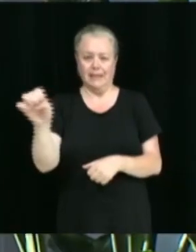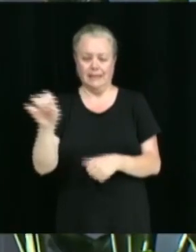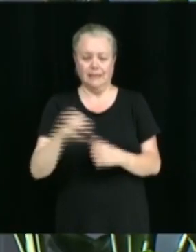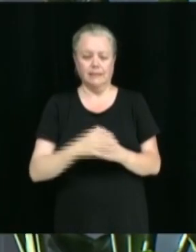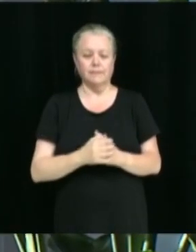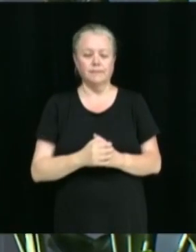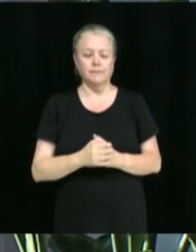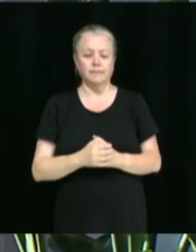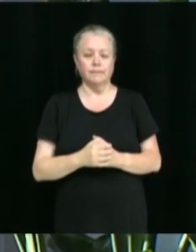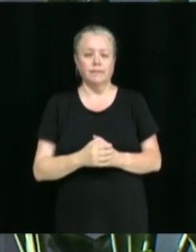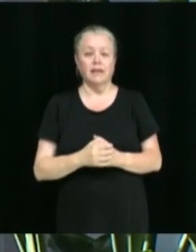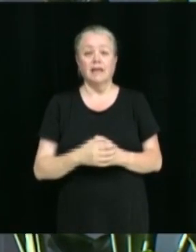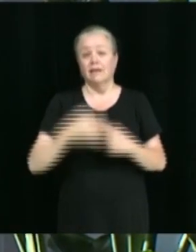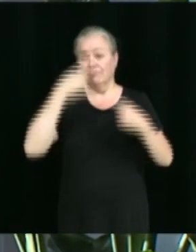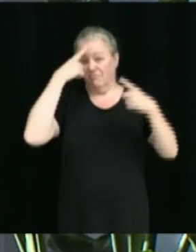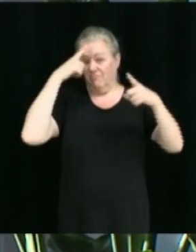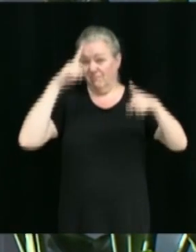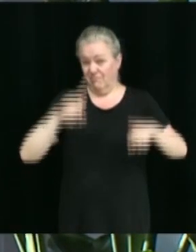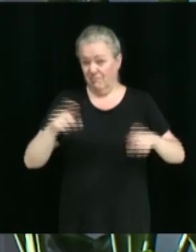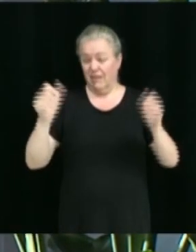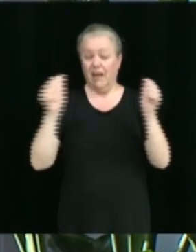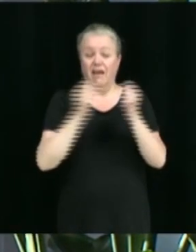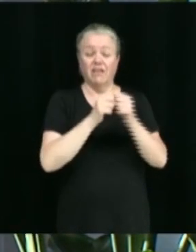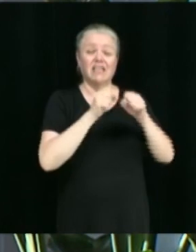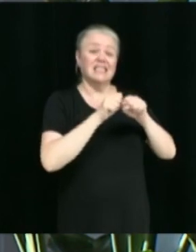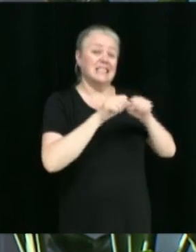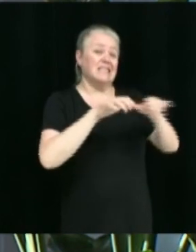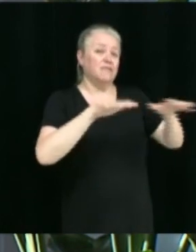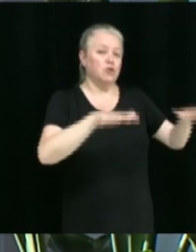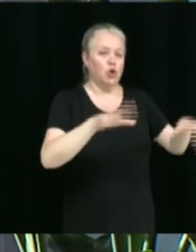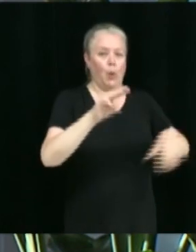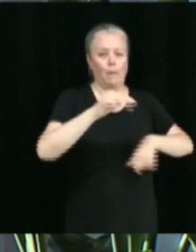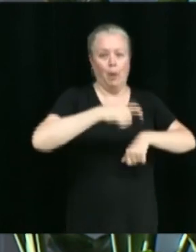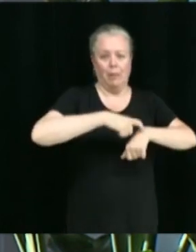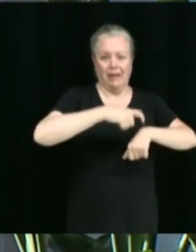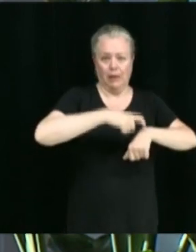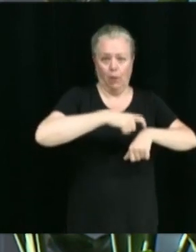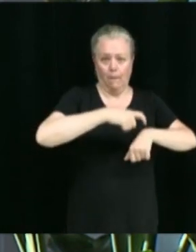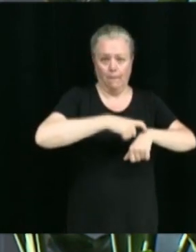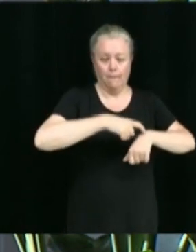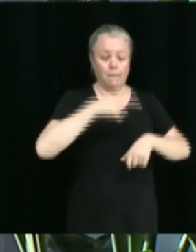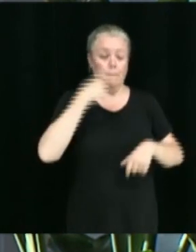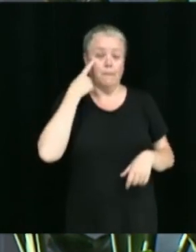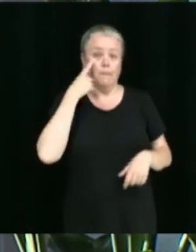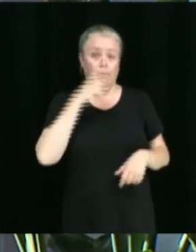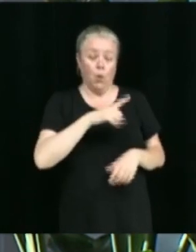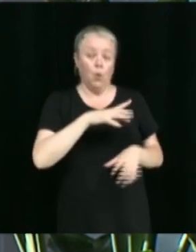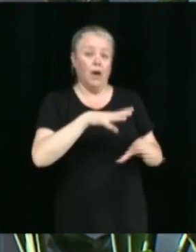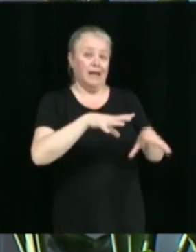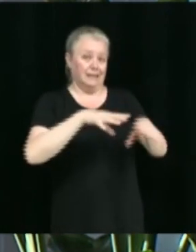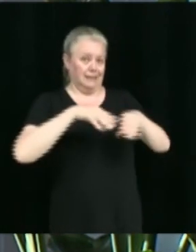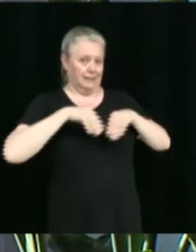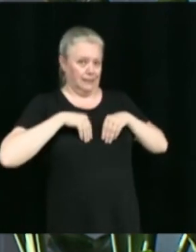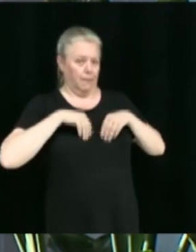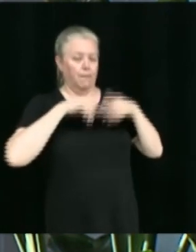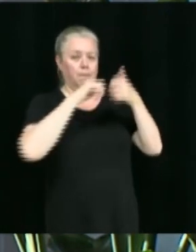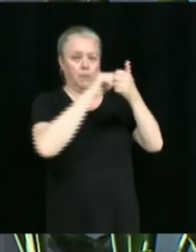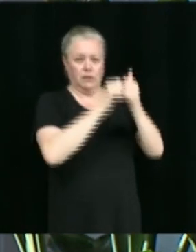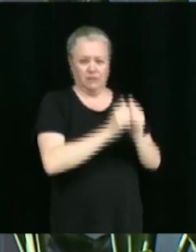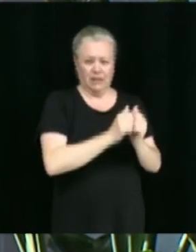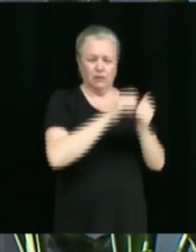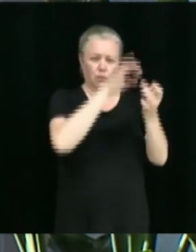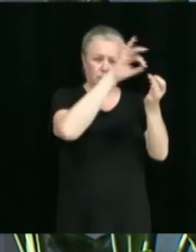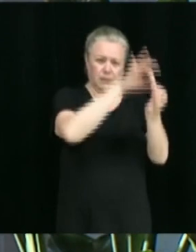'agit d'une entente avec diffusion Momentum afin que la Ville accepte les termes de l'acte de modification et des précisions